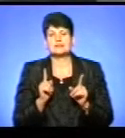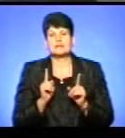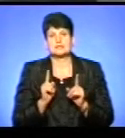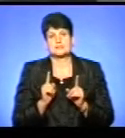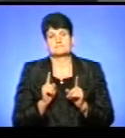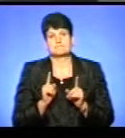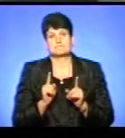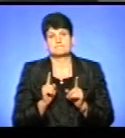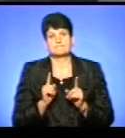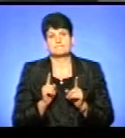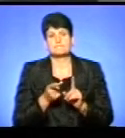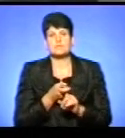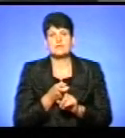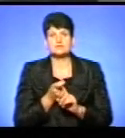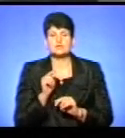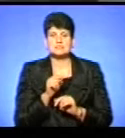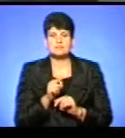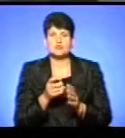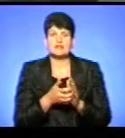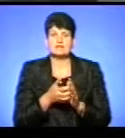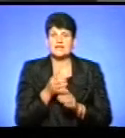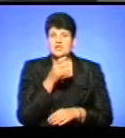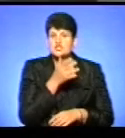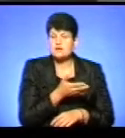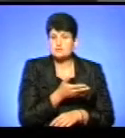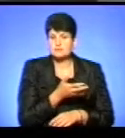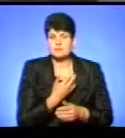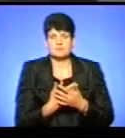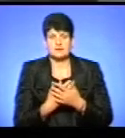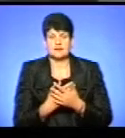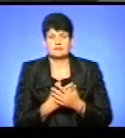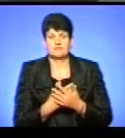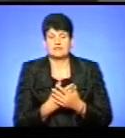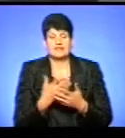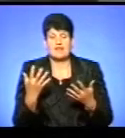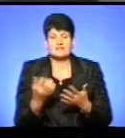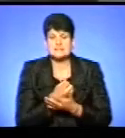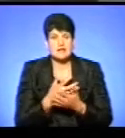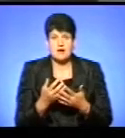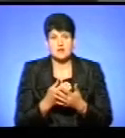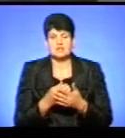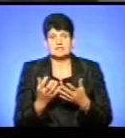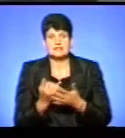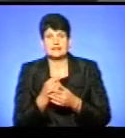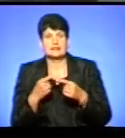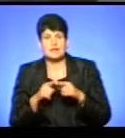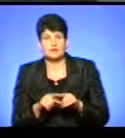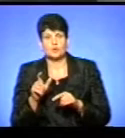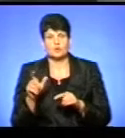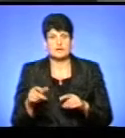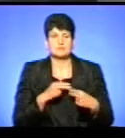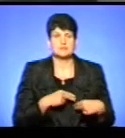зв'язку з тим, що або брак часу є, фізично не встагаємо знайти відповідну техніку, відповідних людей,